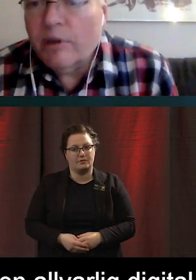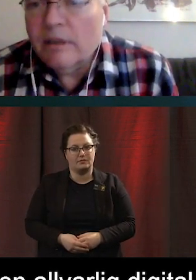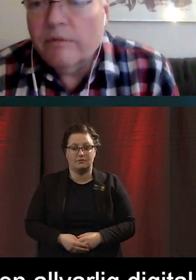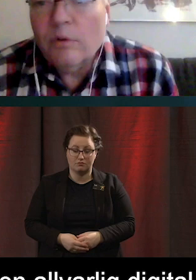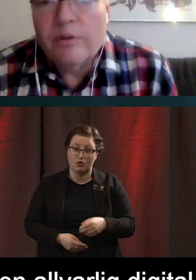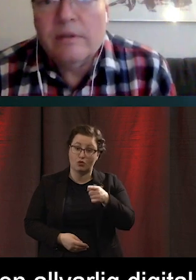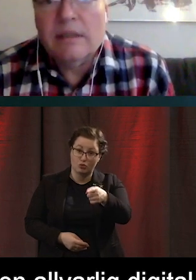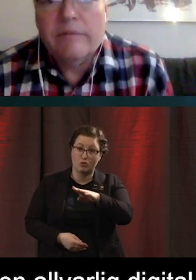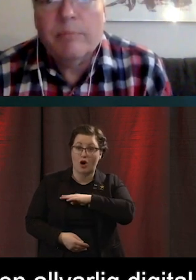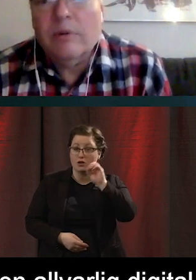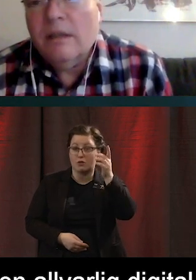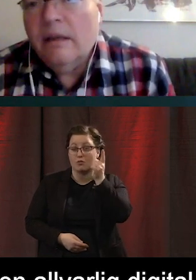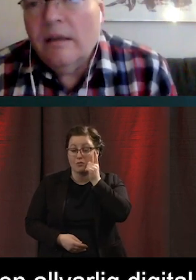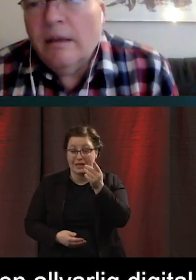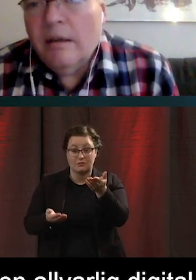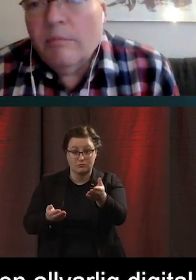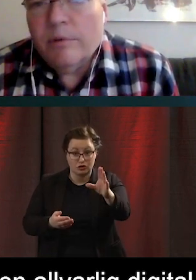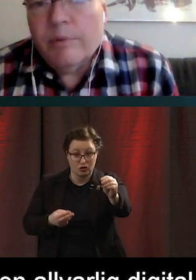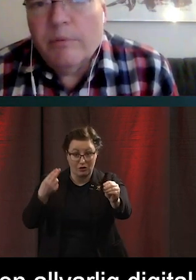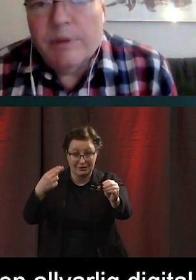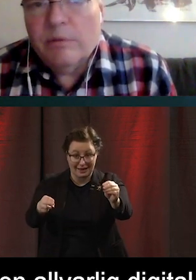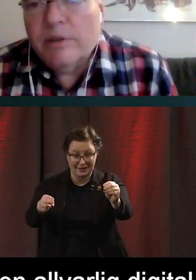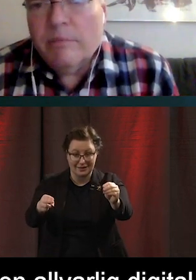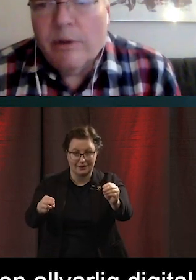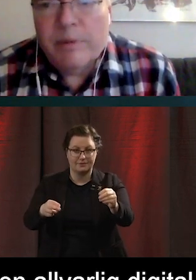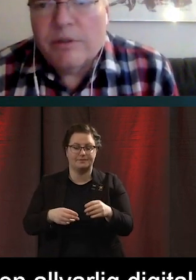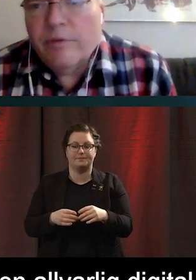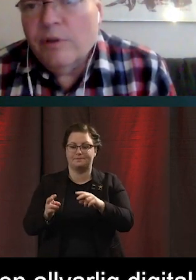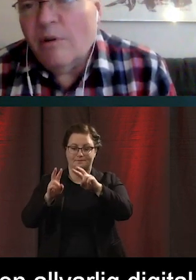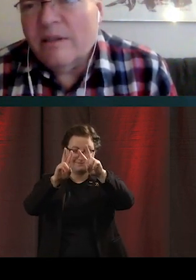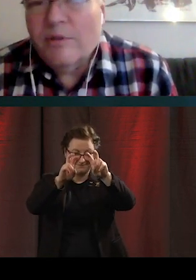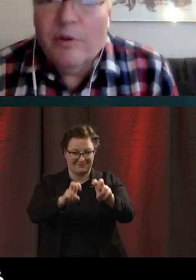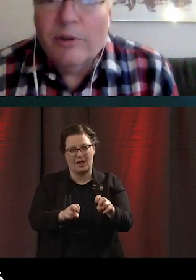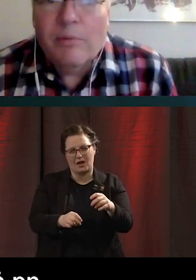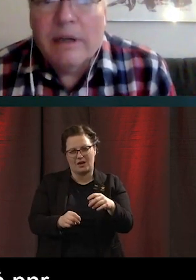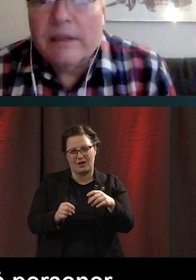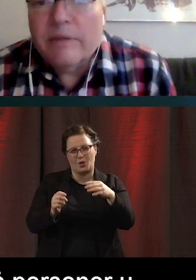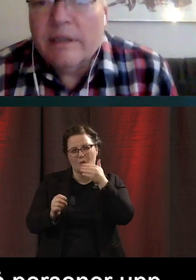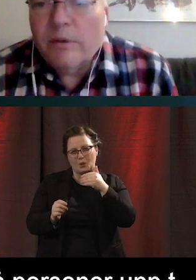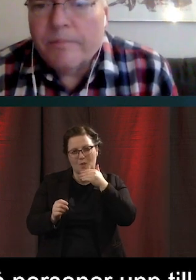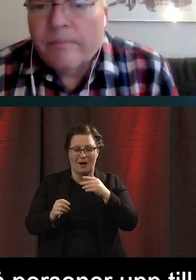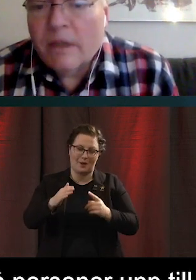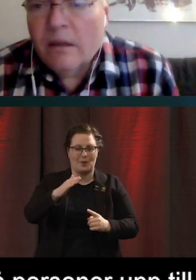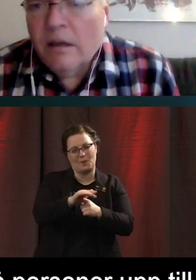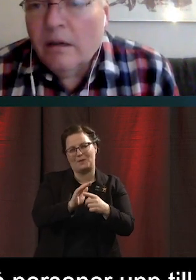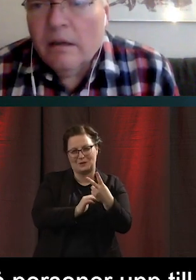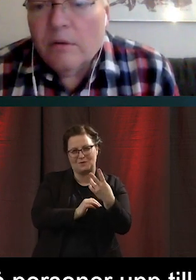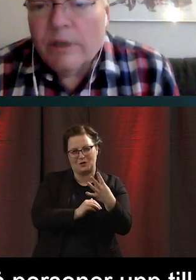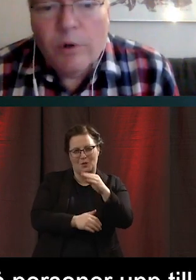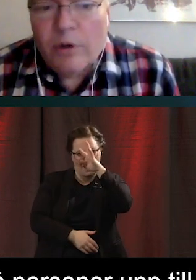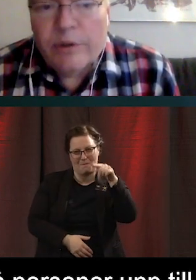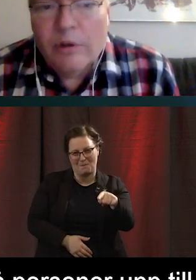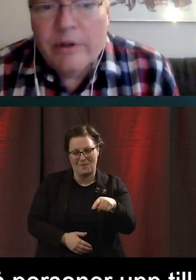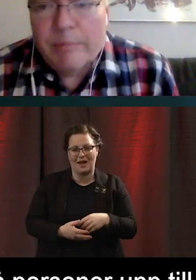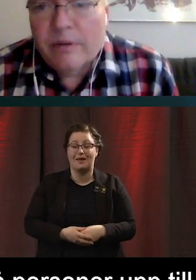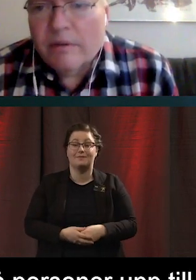har en smarttelefon. så tittar vi på de personer som är upp till 24 år. Alltså ungdomar kan vi säga. Och